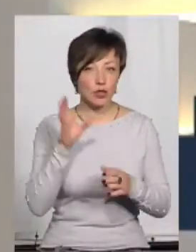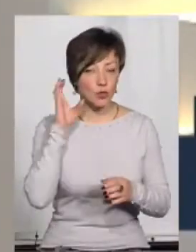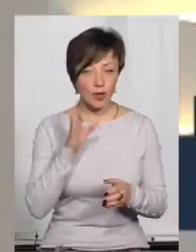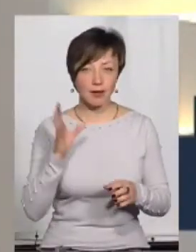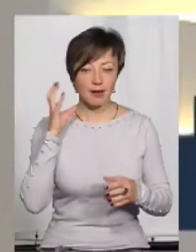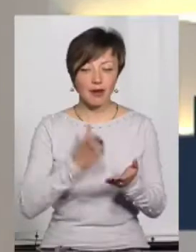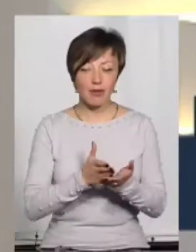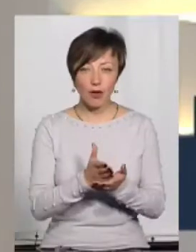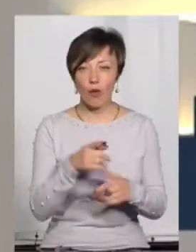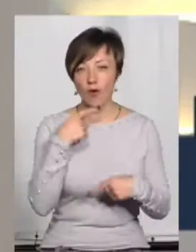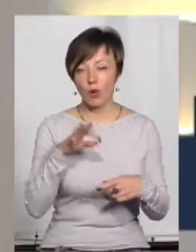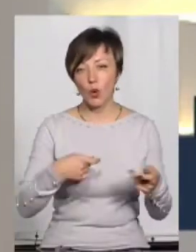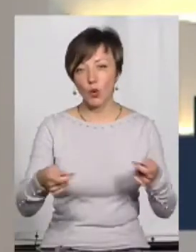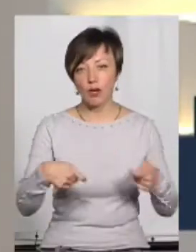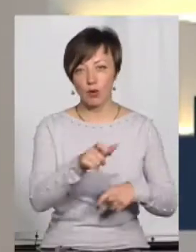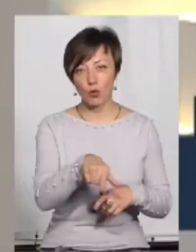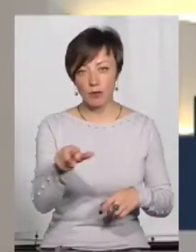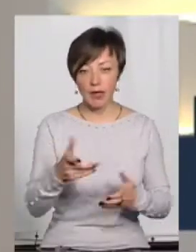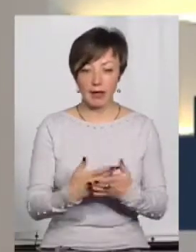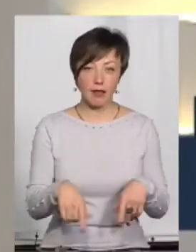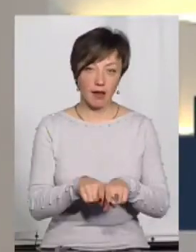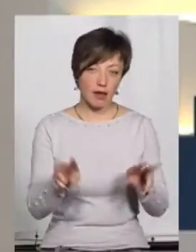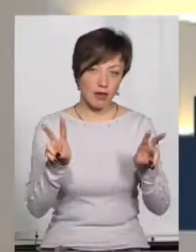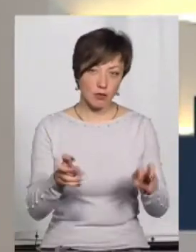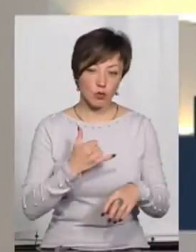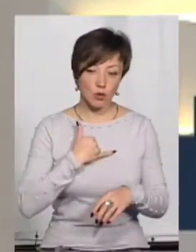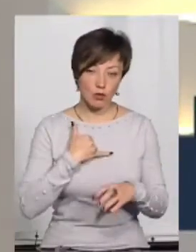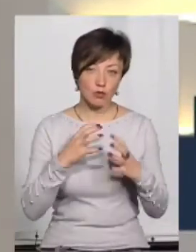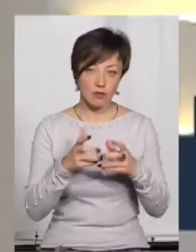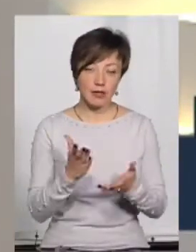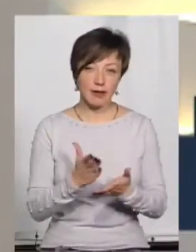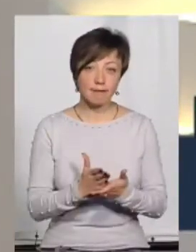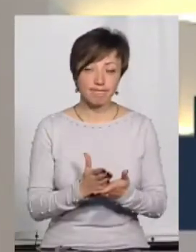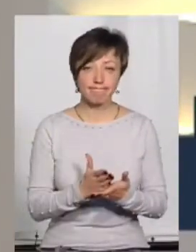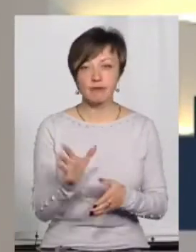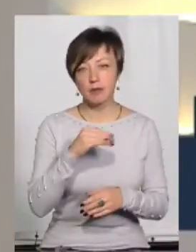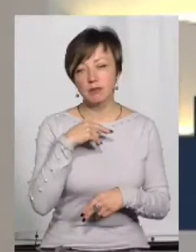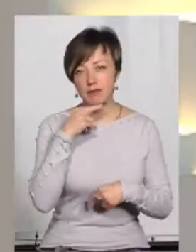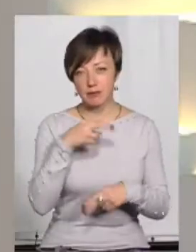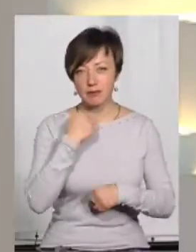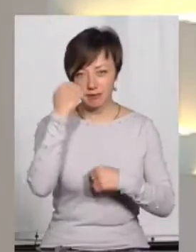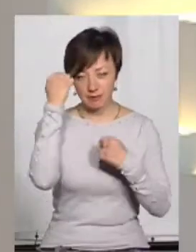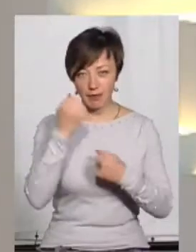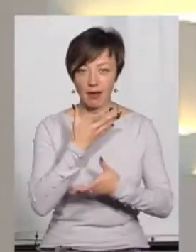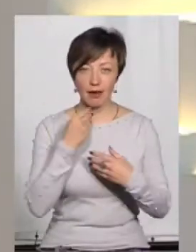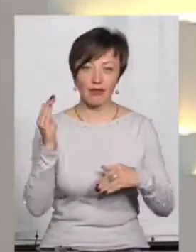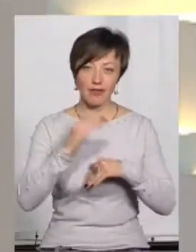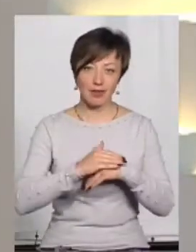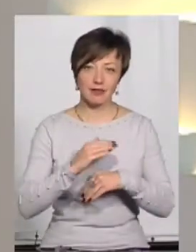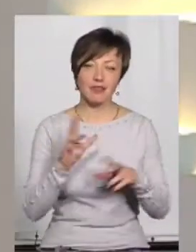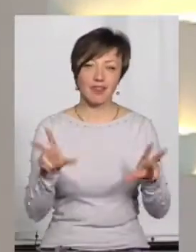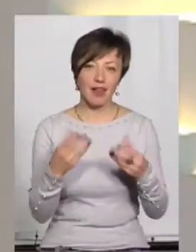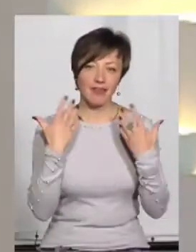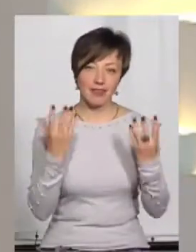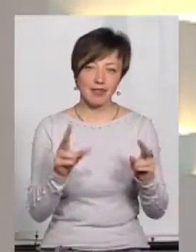слухати радіоверсію. Ми говорили про торгівлю людьми. Є таке явище, що у нашому світі. Всім дякую за увагу. Гарного вечора